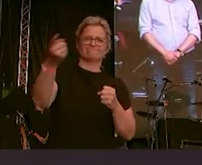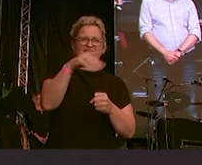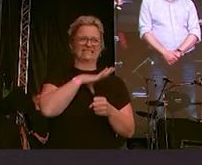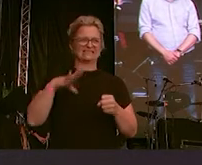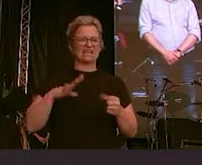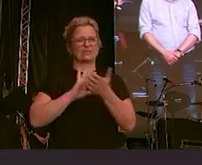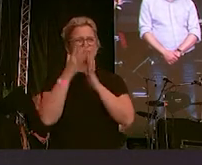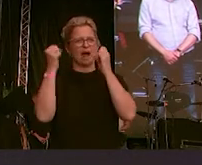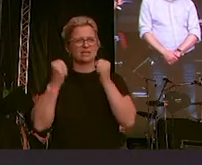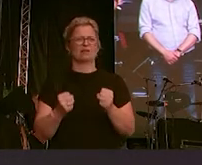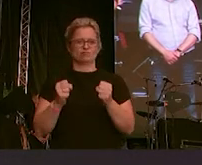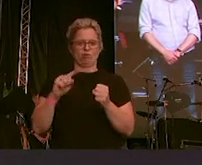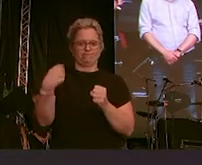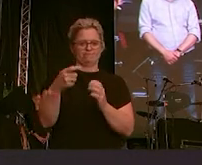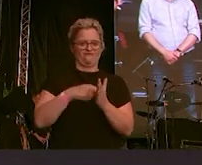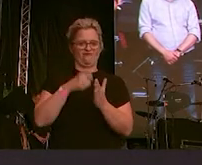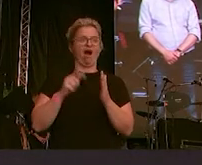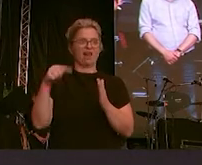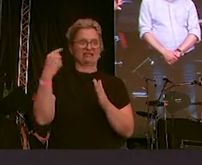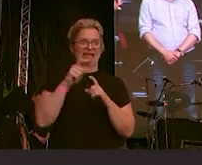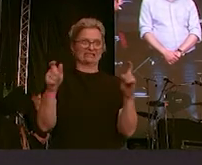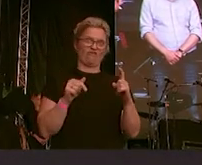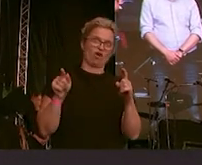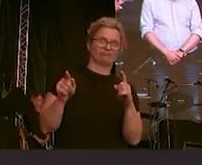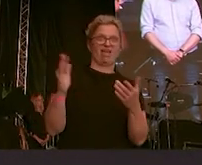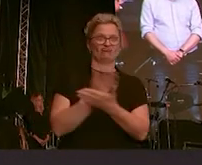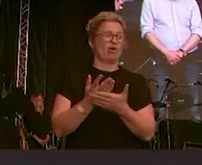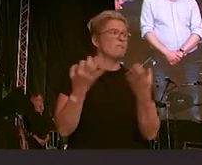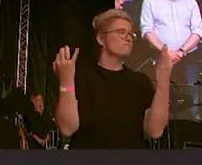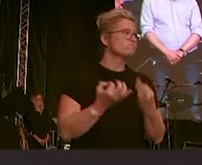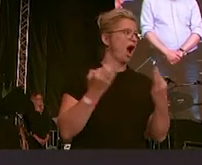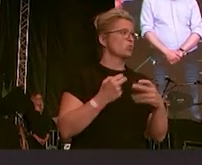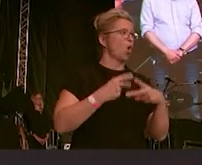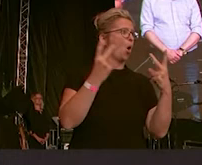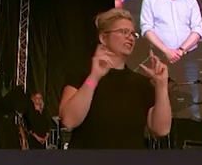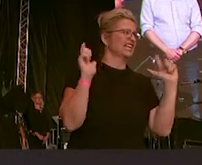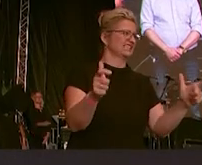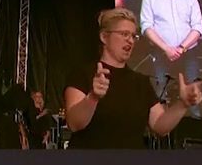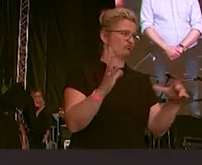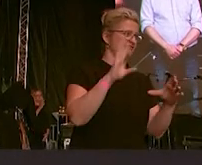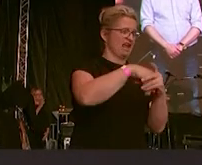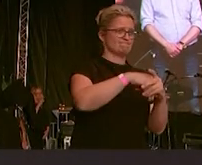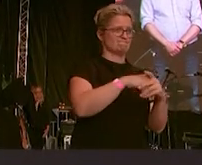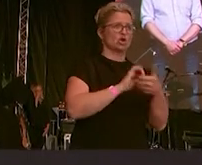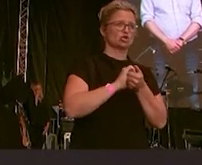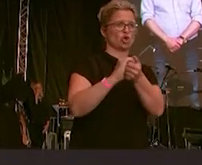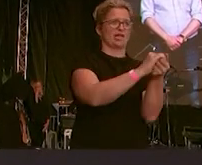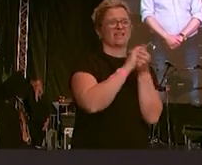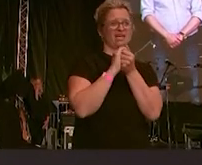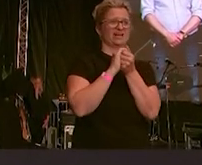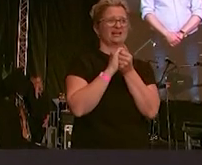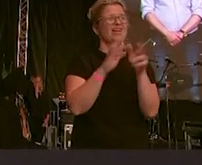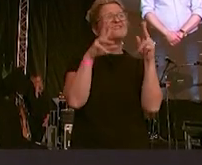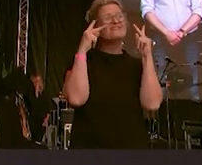Sachsen und Brandenburg in der nächsten Woche. Wir brauchen eine solidarische und offene Gesellschaft. Zu uns gehört der